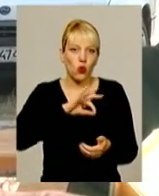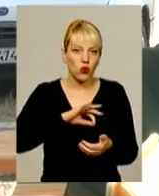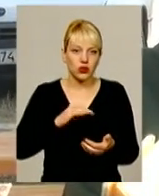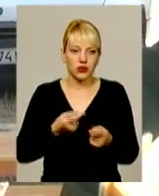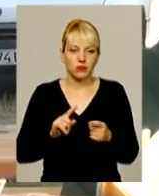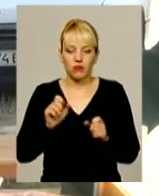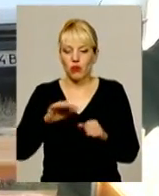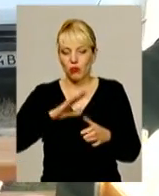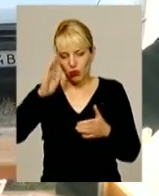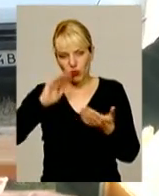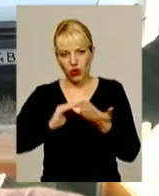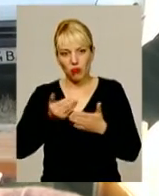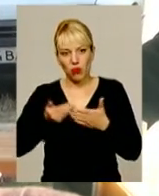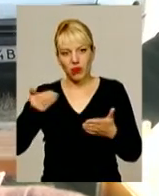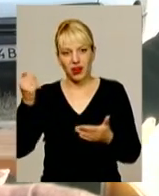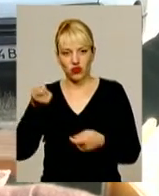попередньої влади,